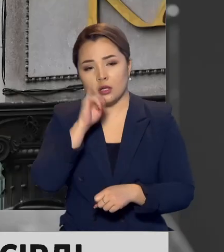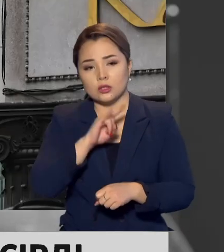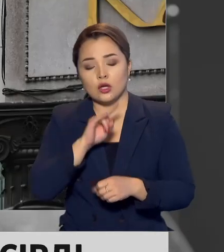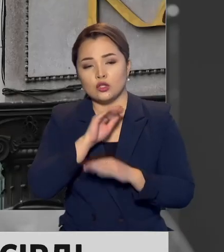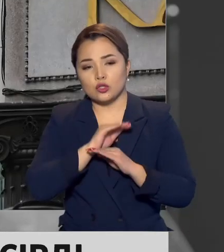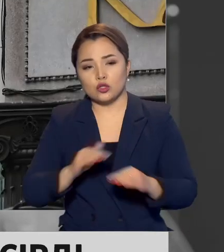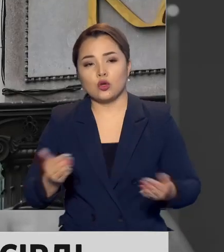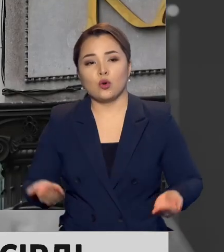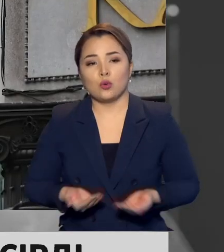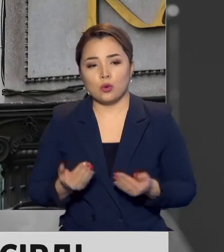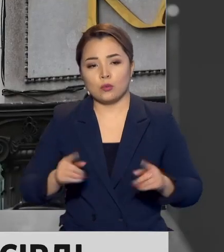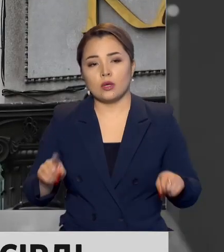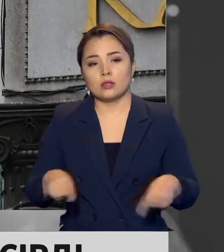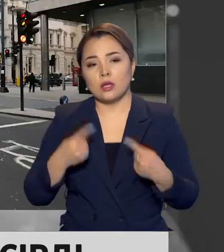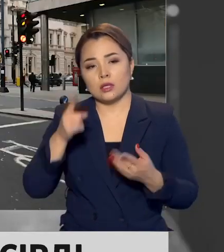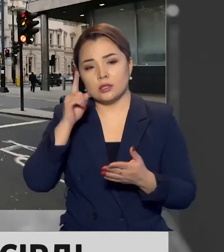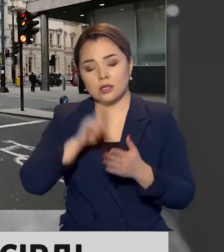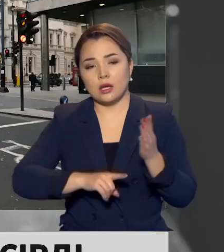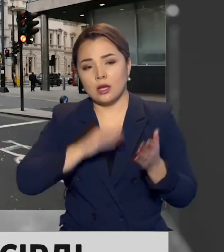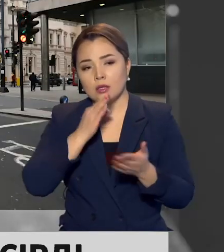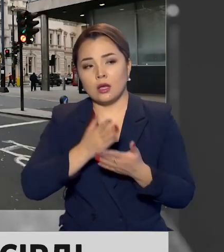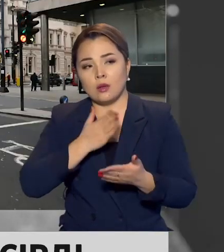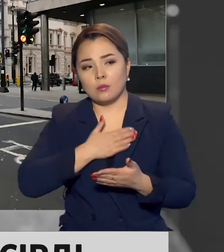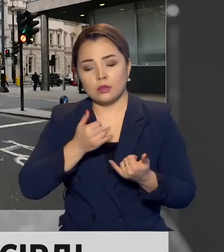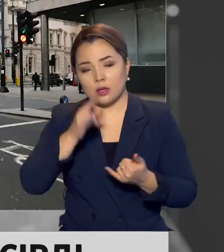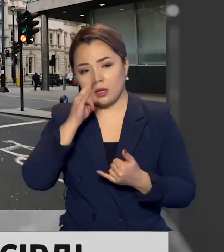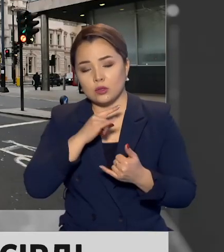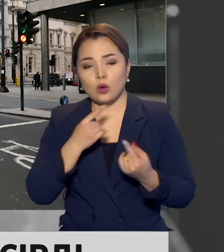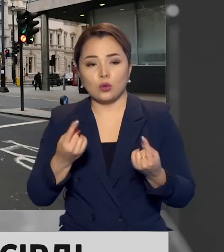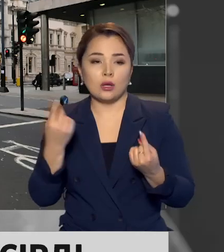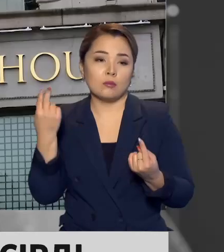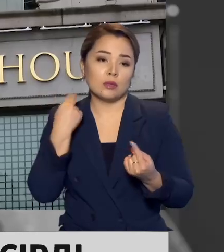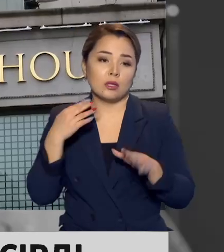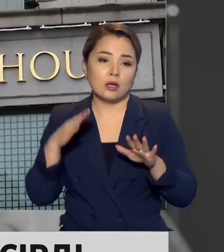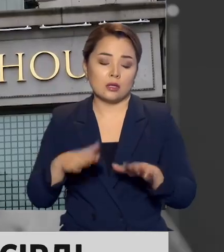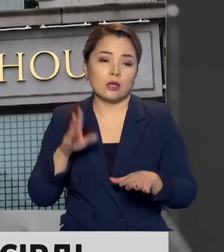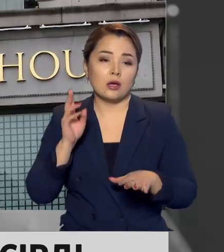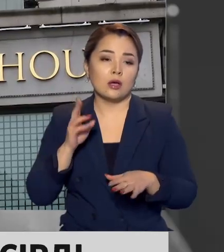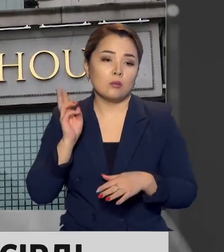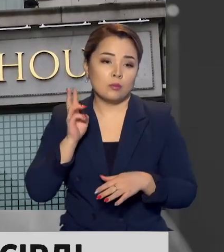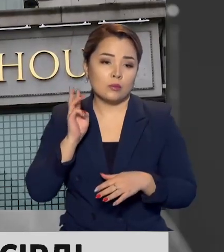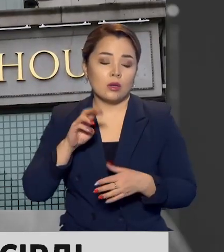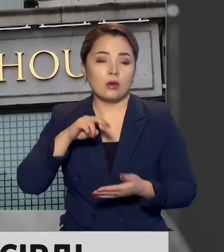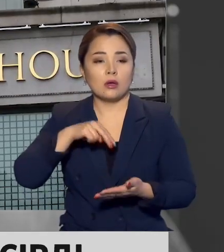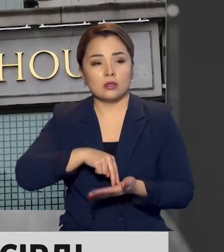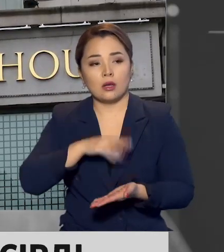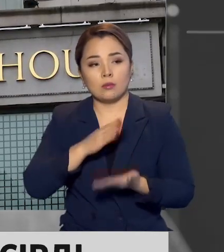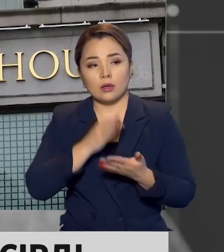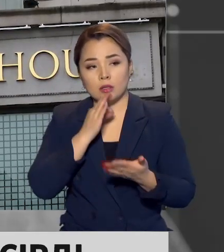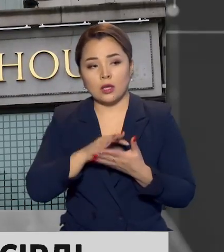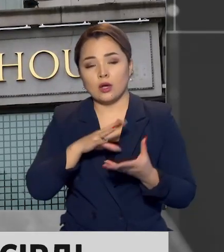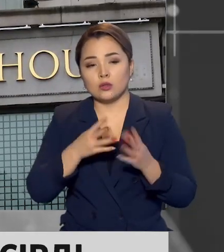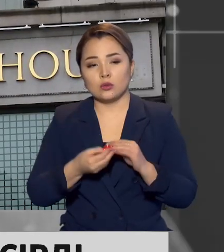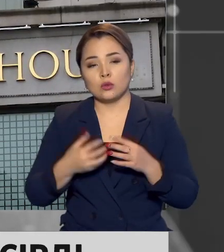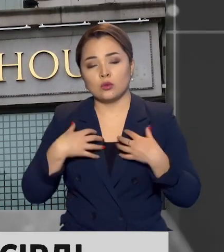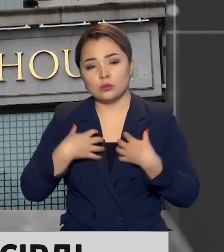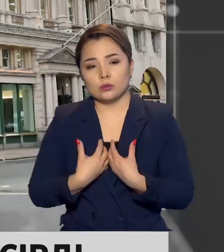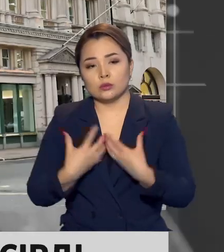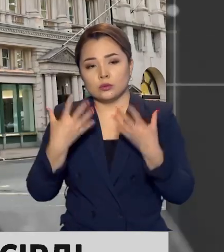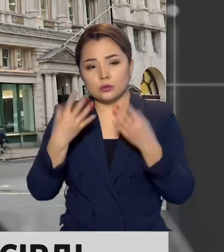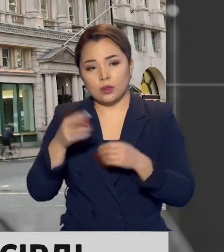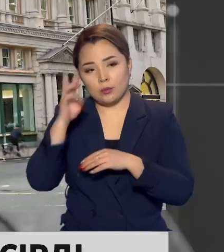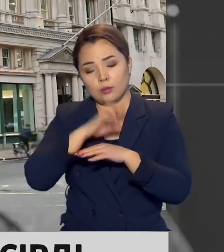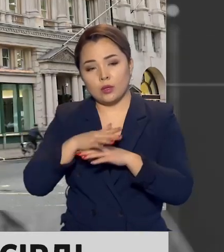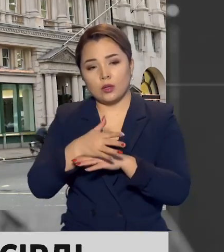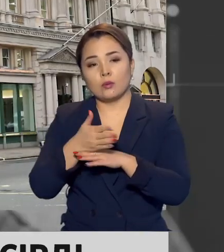өмір тез арада орнайды деген сенімде. Мен қазір Қазақстандық ұлы Британиядағы елшілігінің алдында тұрмын, мұнда да жалпы ұлттық азат үті күнінде